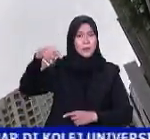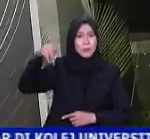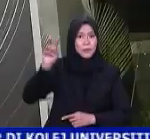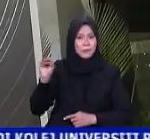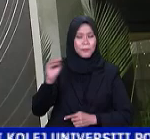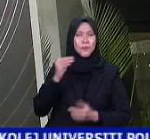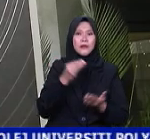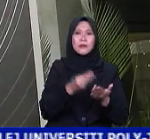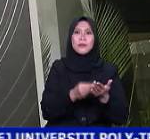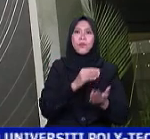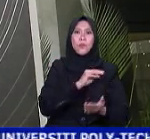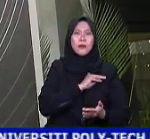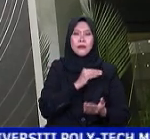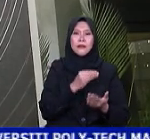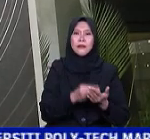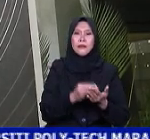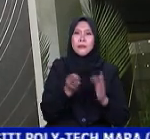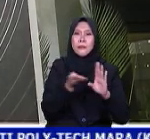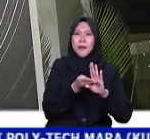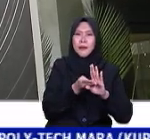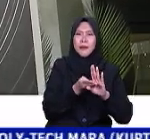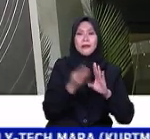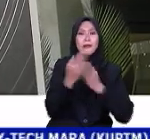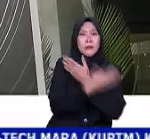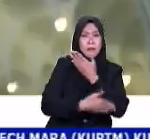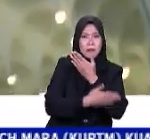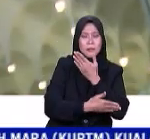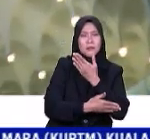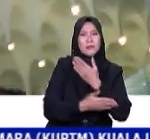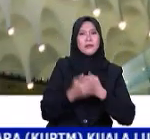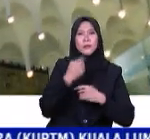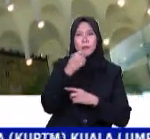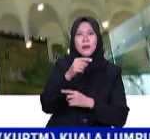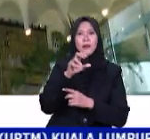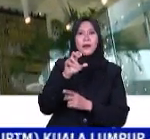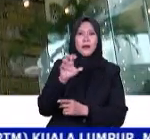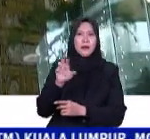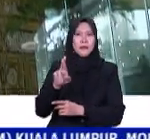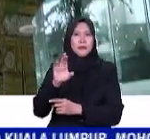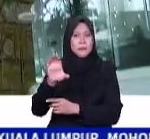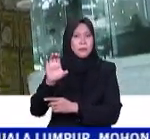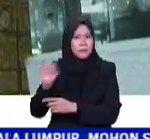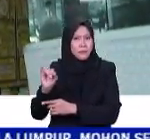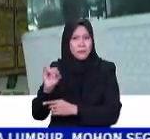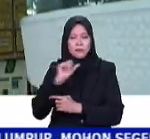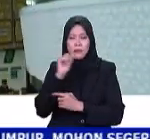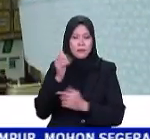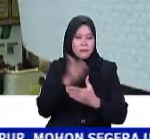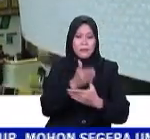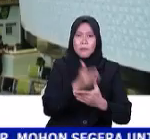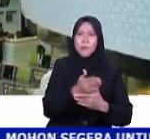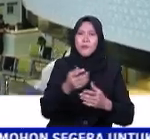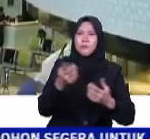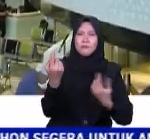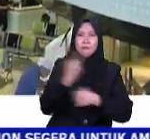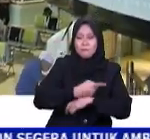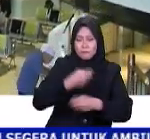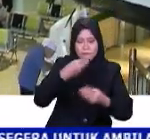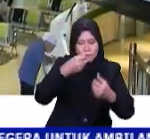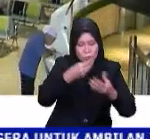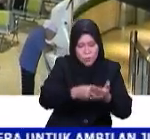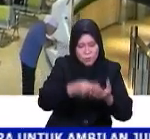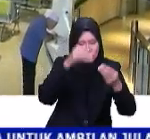Kementerian Keuangan dan Bank Negara Malaysia BNM mahupun pelaksanaan RCI tidak akan mengganggu urusan harian pendeposit